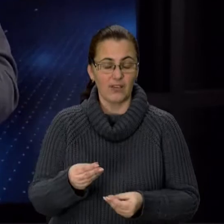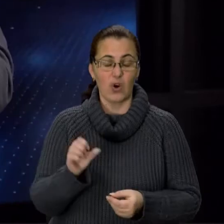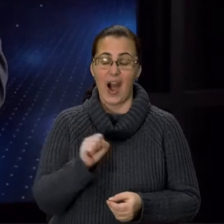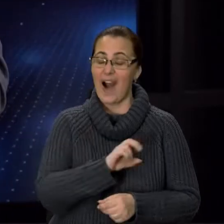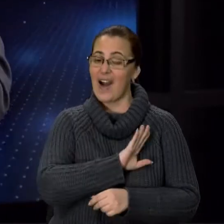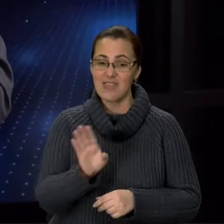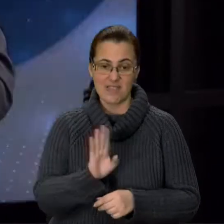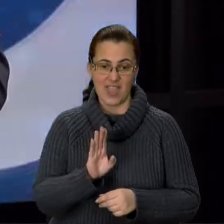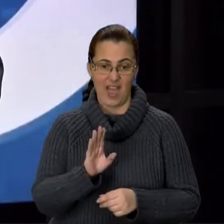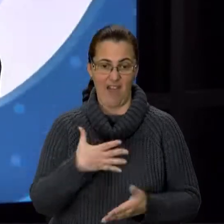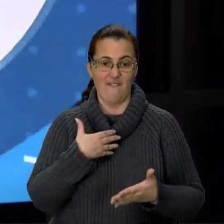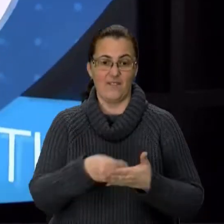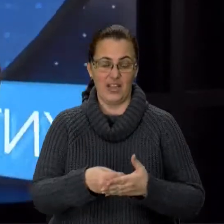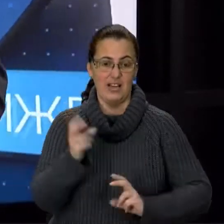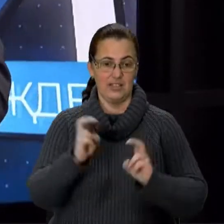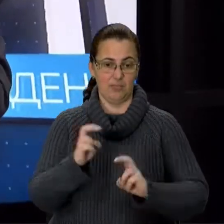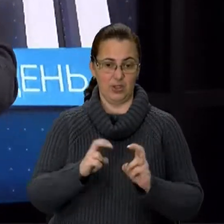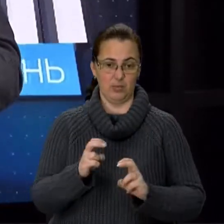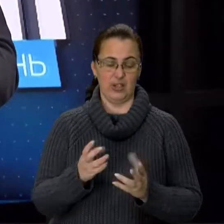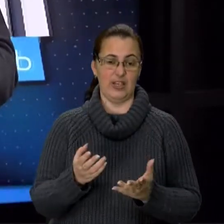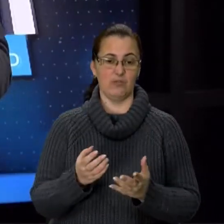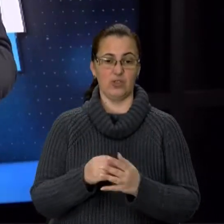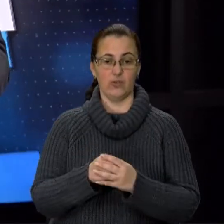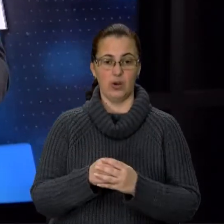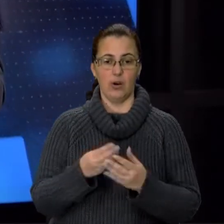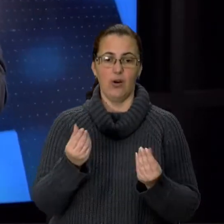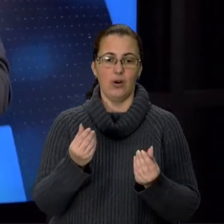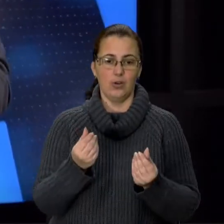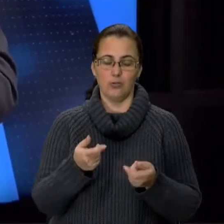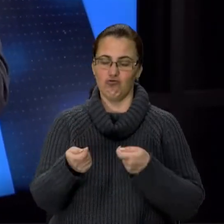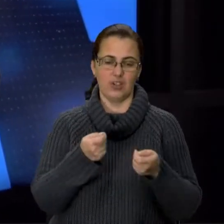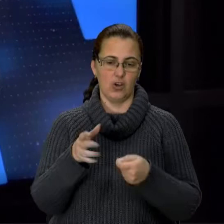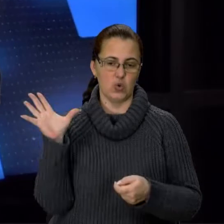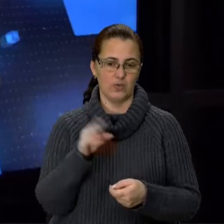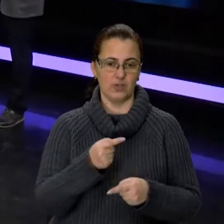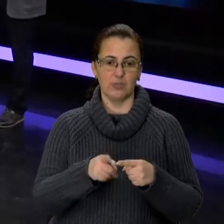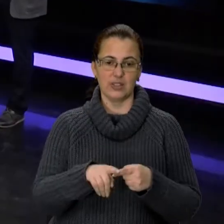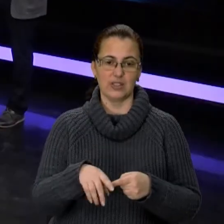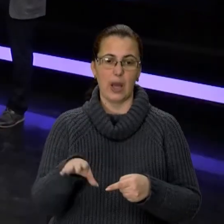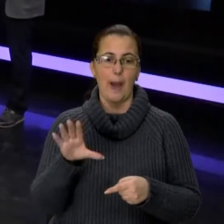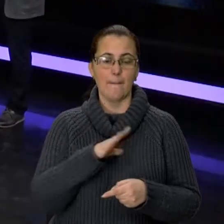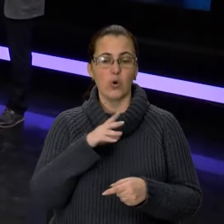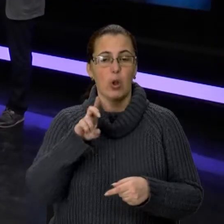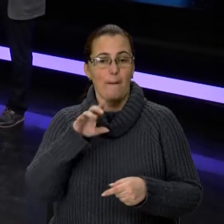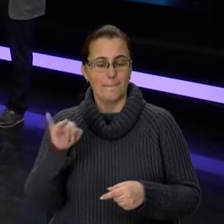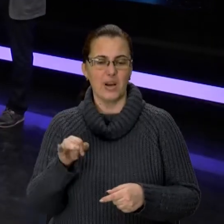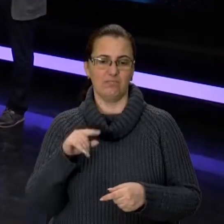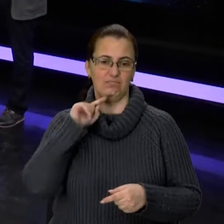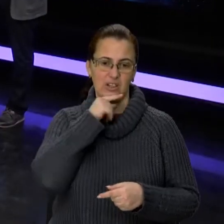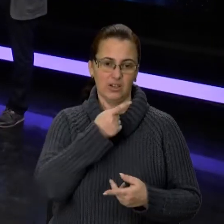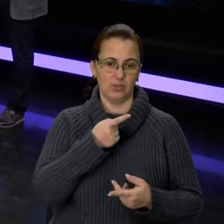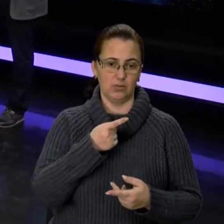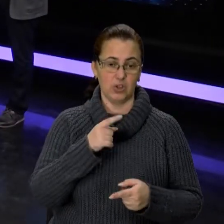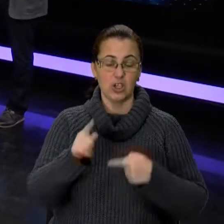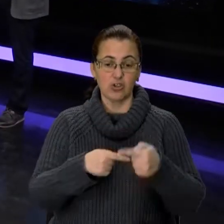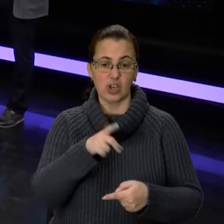підприємство, а це, як я вже казав, доплата до економічно обґрунтованого тарифу, гроші керують всім. Це було б значно економніше. Через місяць-два всі будуть шукати знову